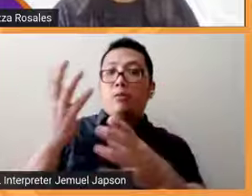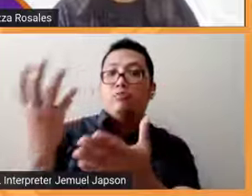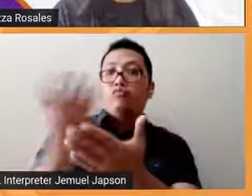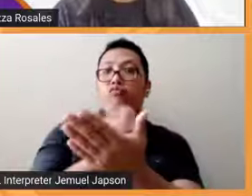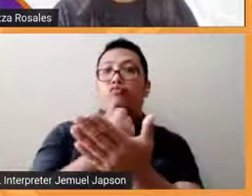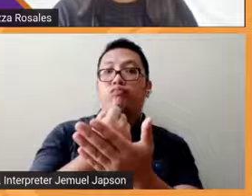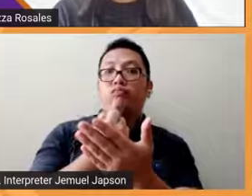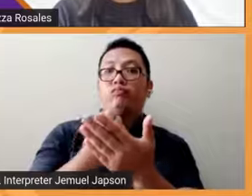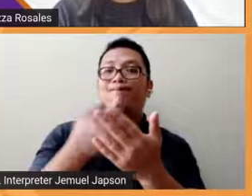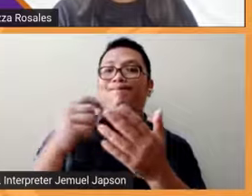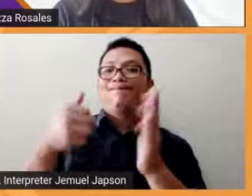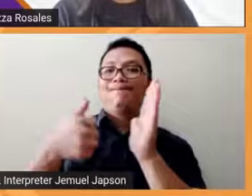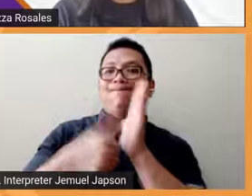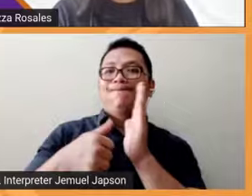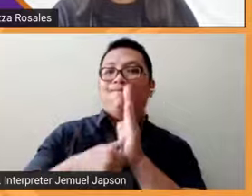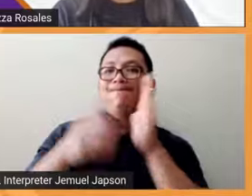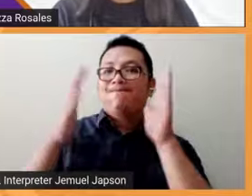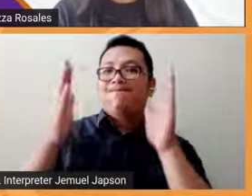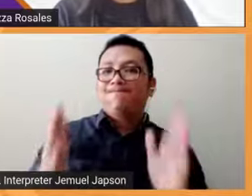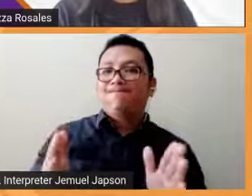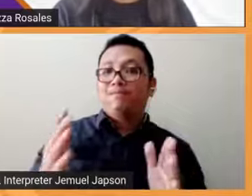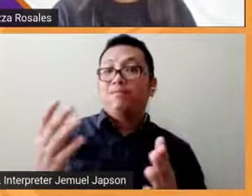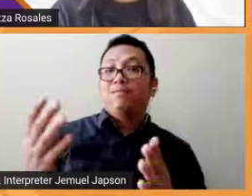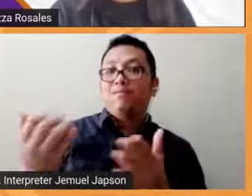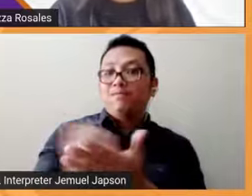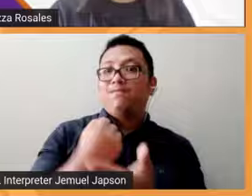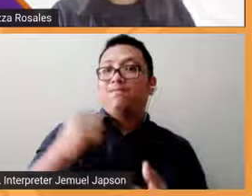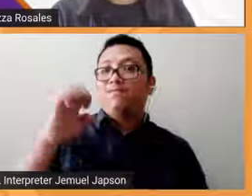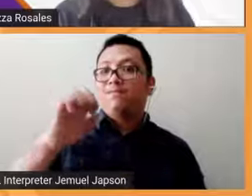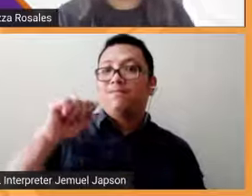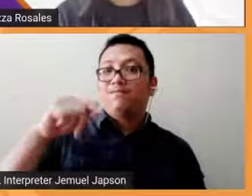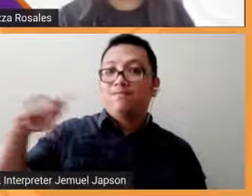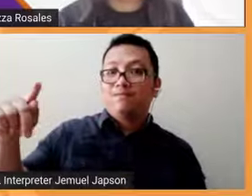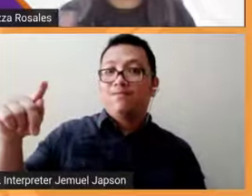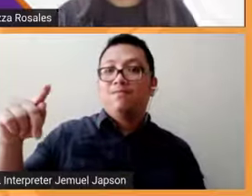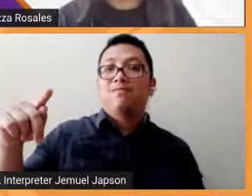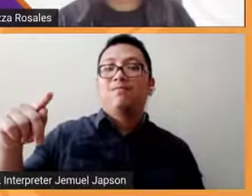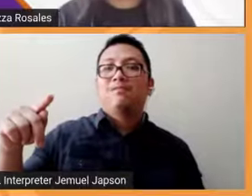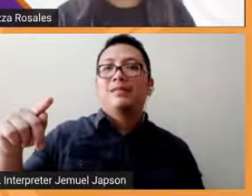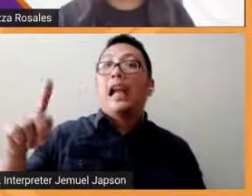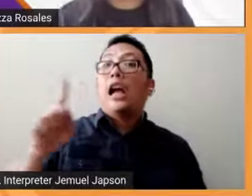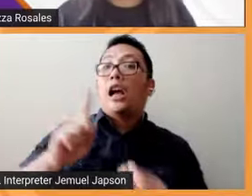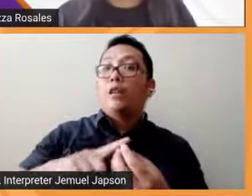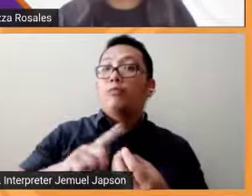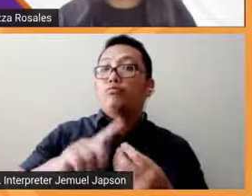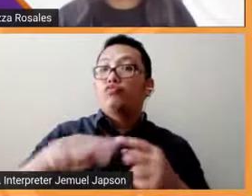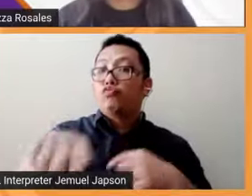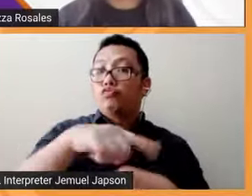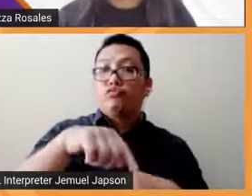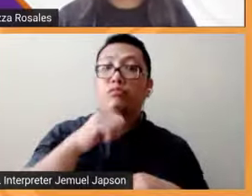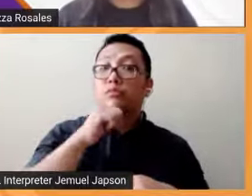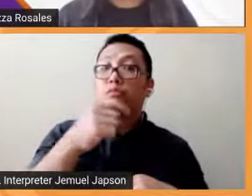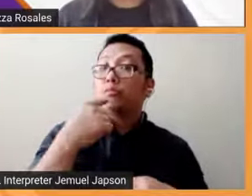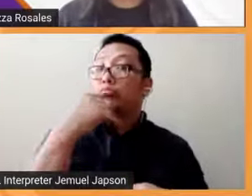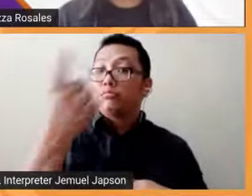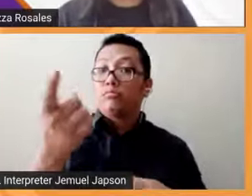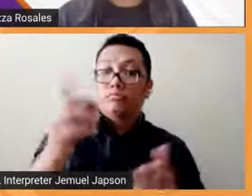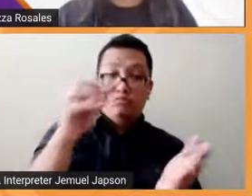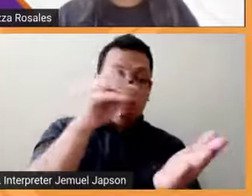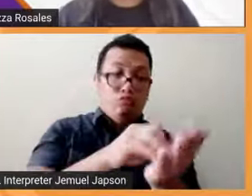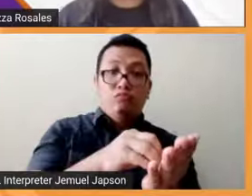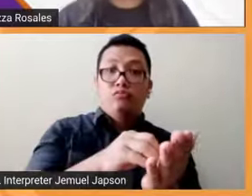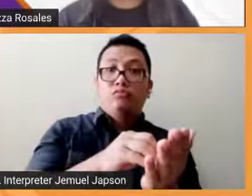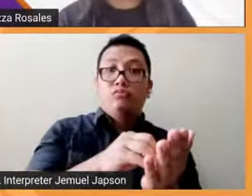botante ngayon ng AAP kesa po ito po yung patungkol sa mga hindi nagmanifest sa APP so na